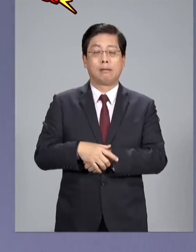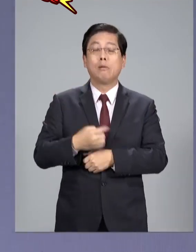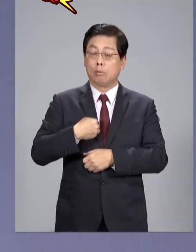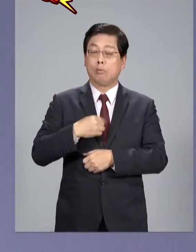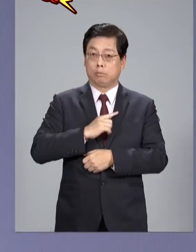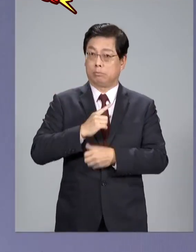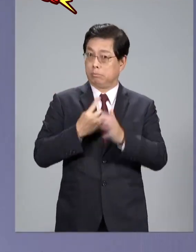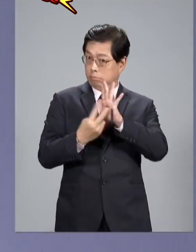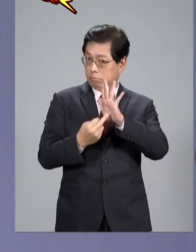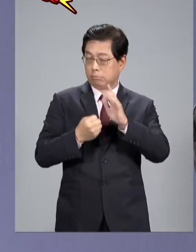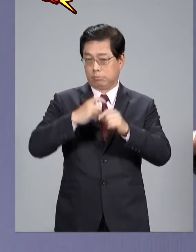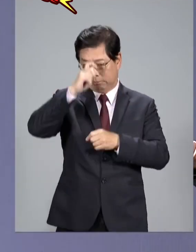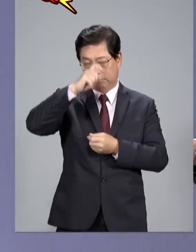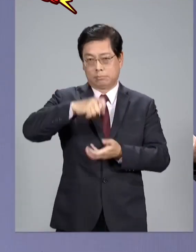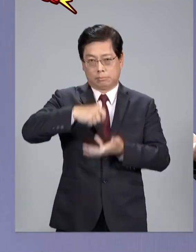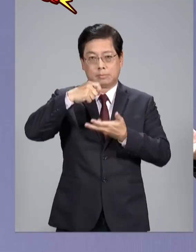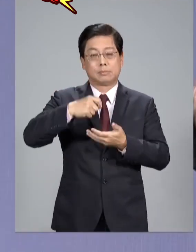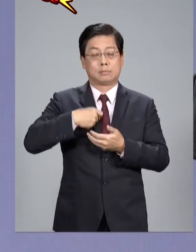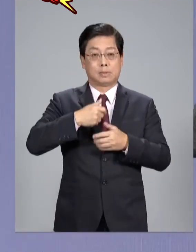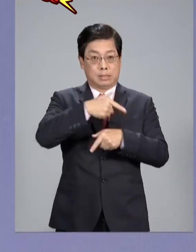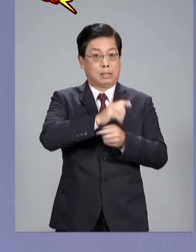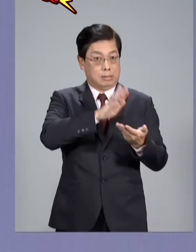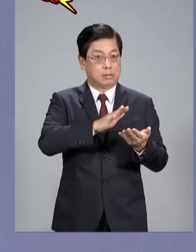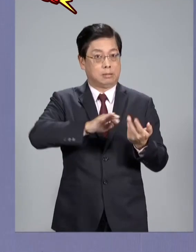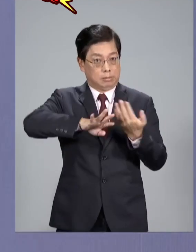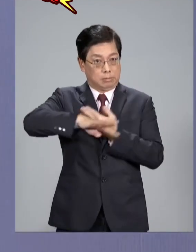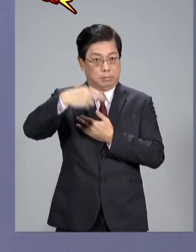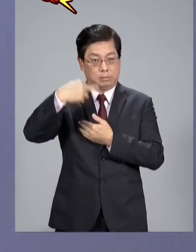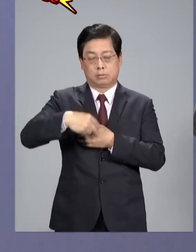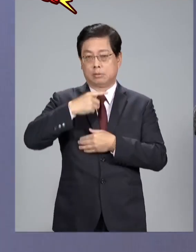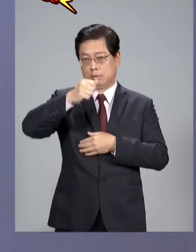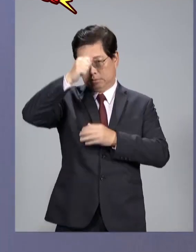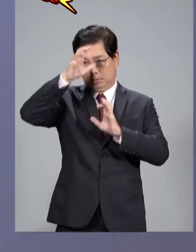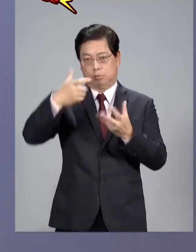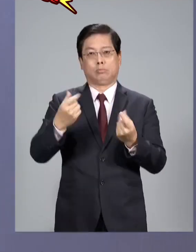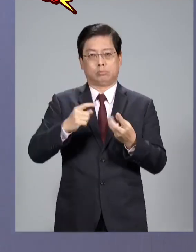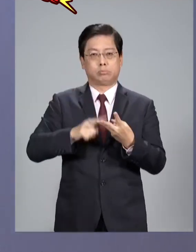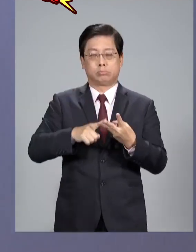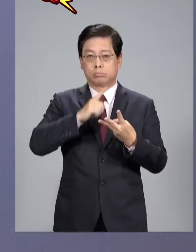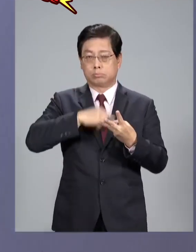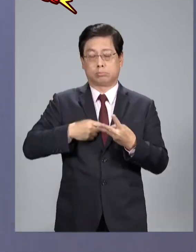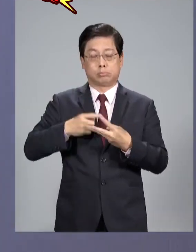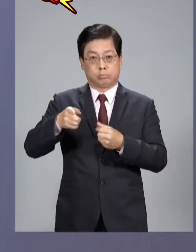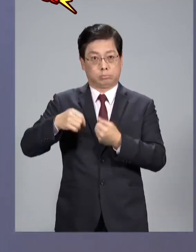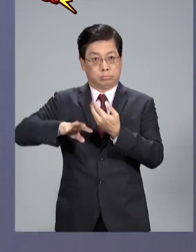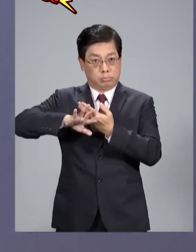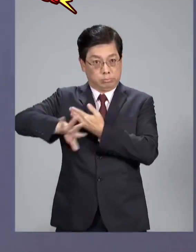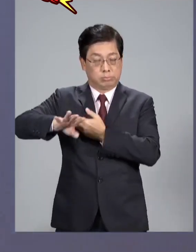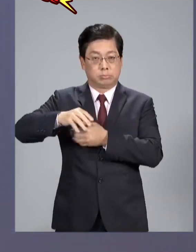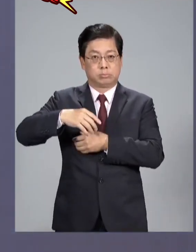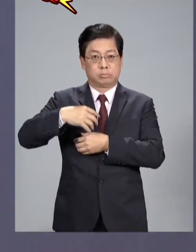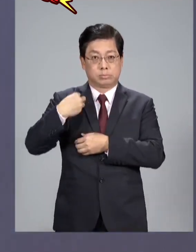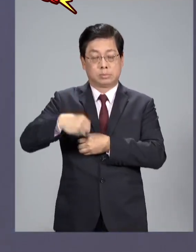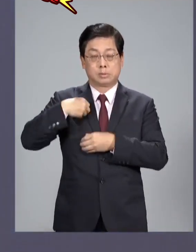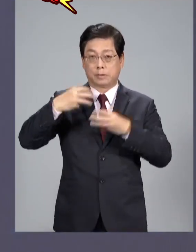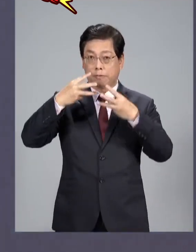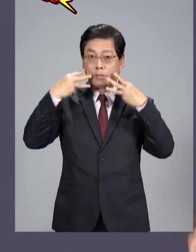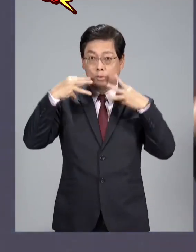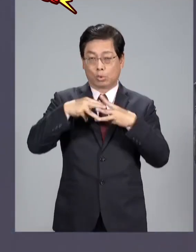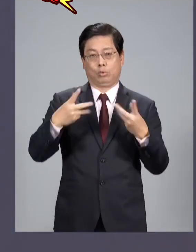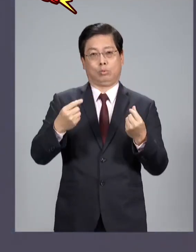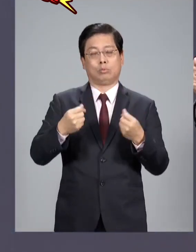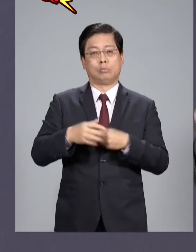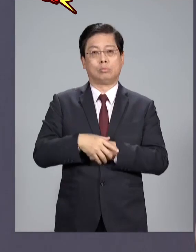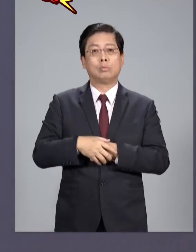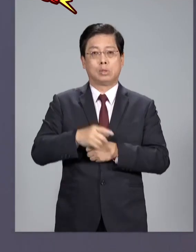我主張將來我們除了南向我們要注意印度的市場我們要注意中東的市場我們甚至要注意非洲的市場